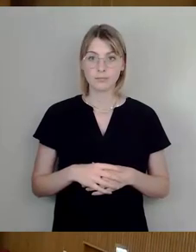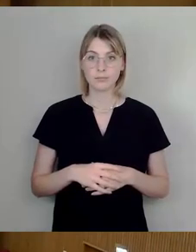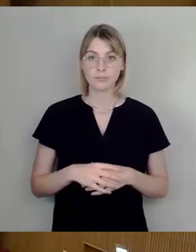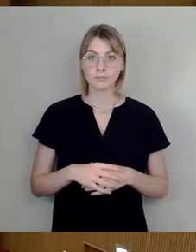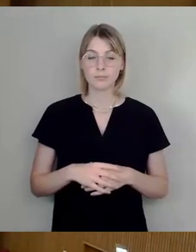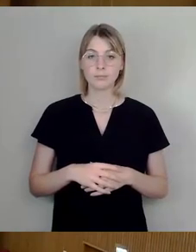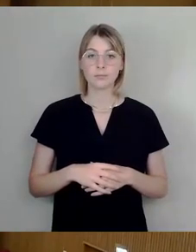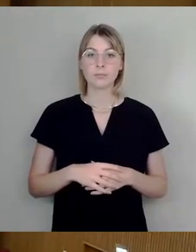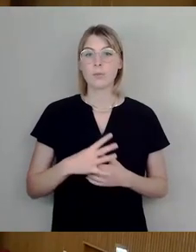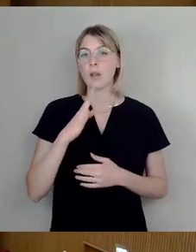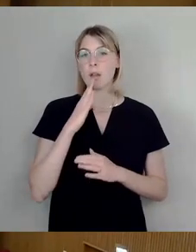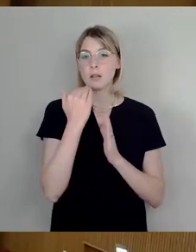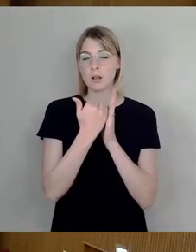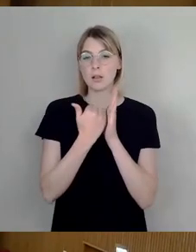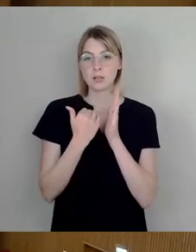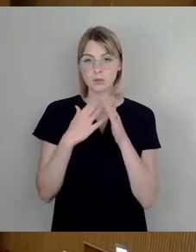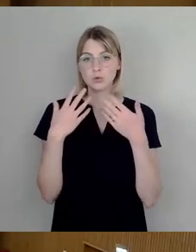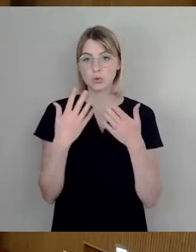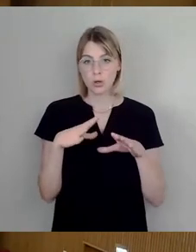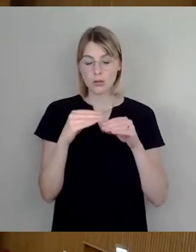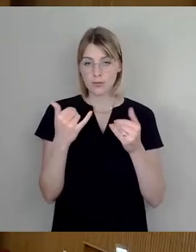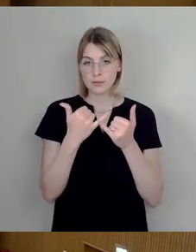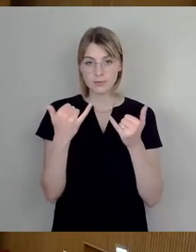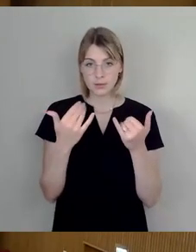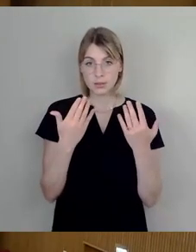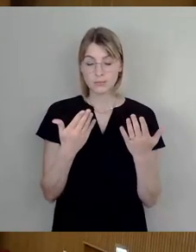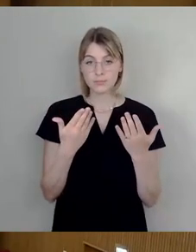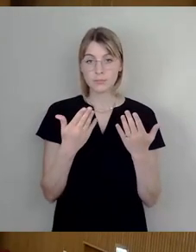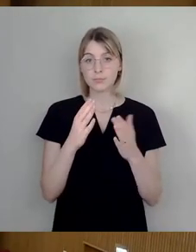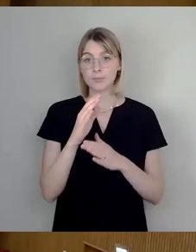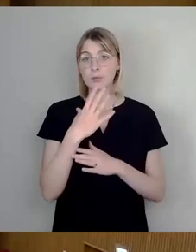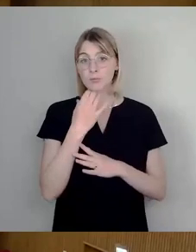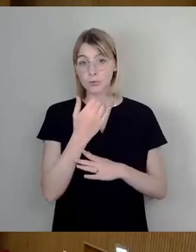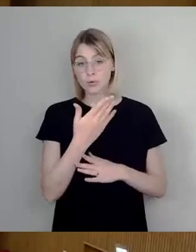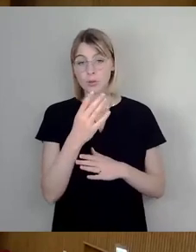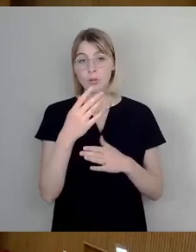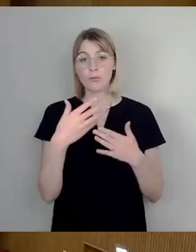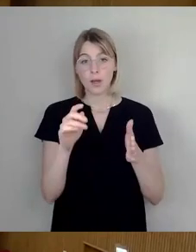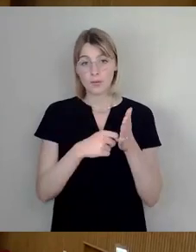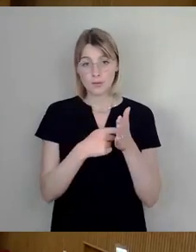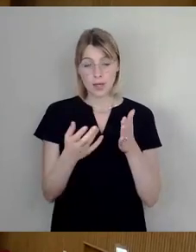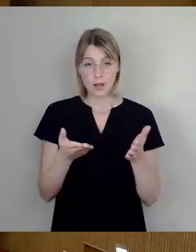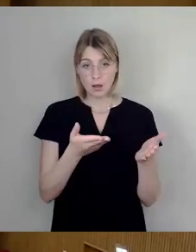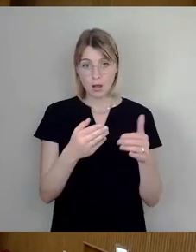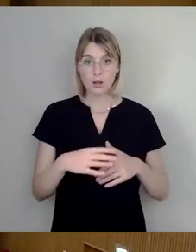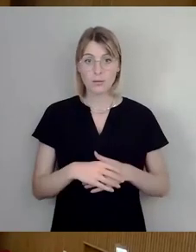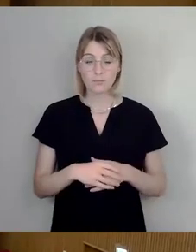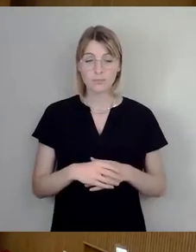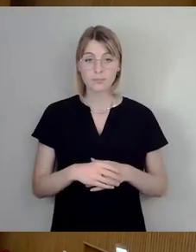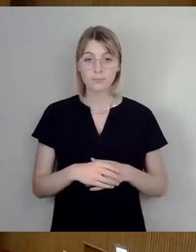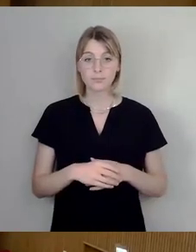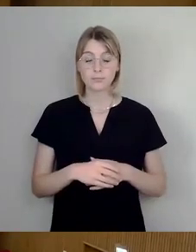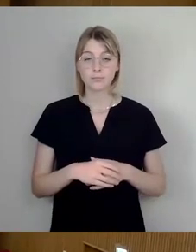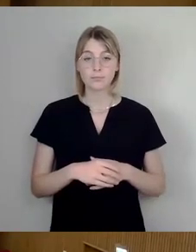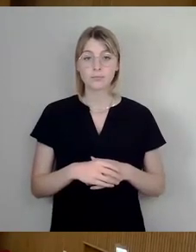Rednerliste jetzt so einsteigen, dass zunächst, wenn gewünscht, Freie Wählerfraktion dran wäre. Das wäre dann Klaus Lippmann. Dann würden wir